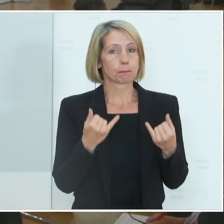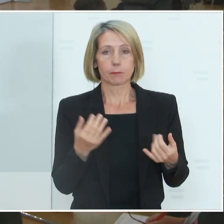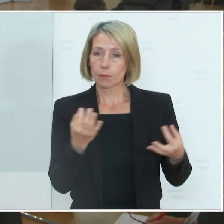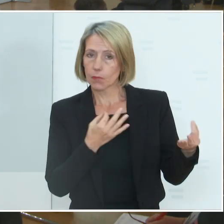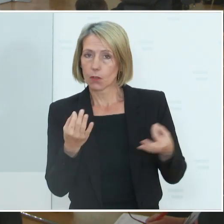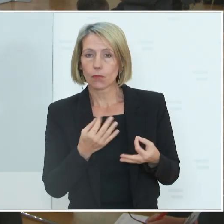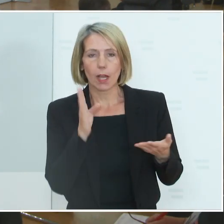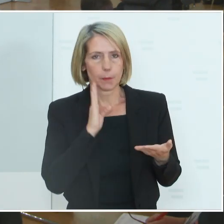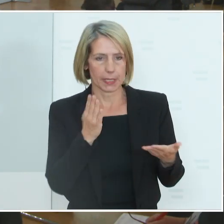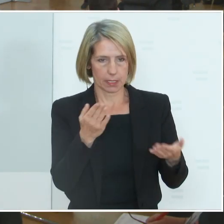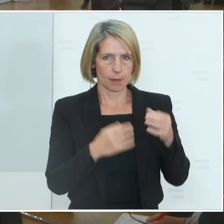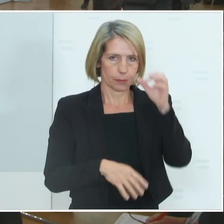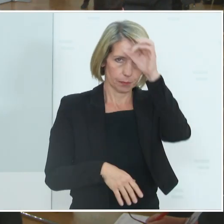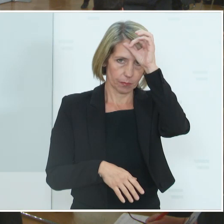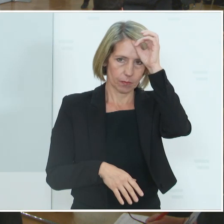es jetzt Ihrerseits?